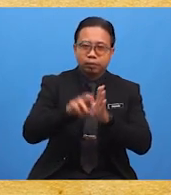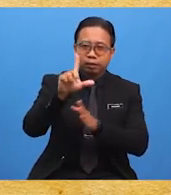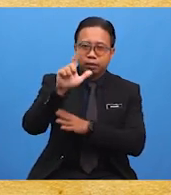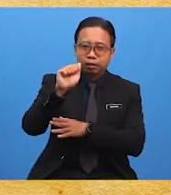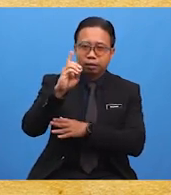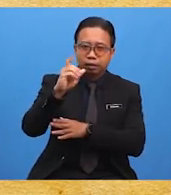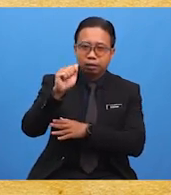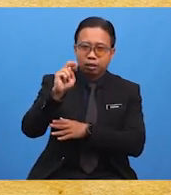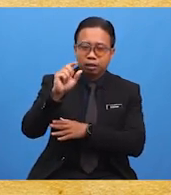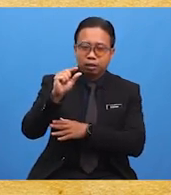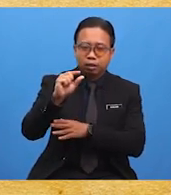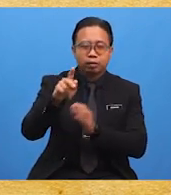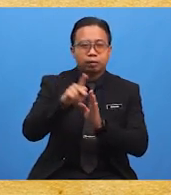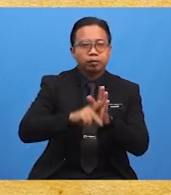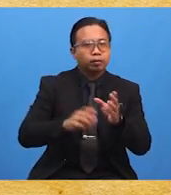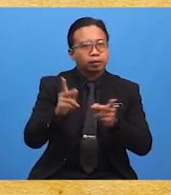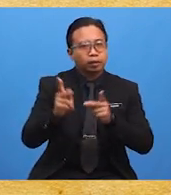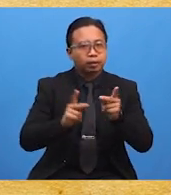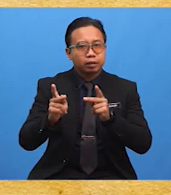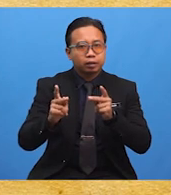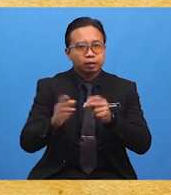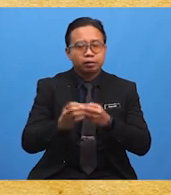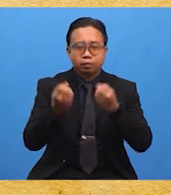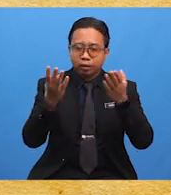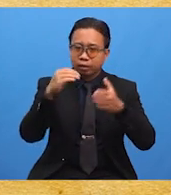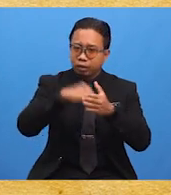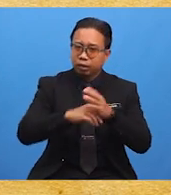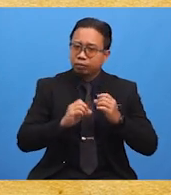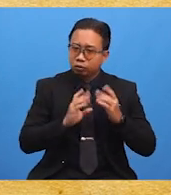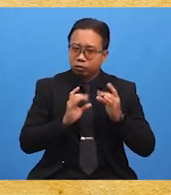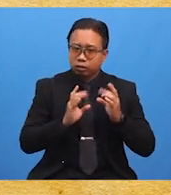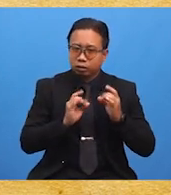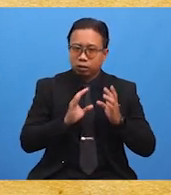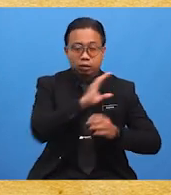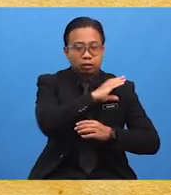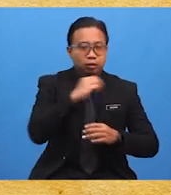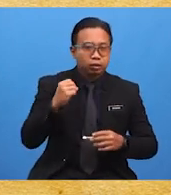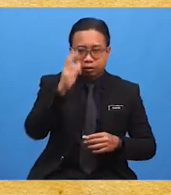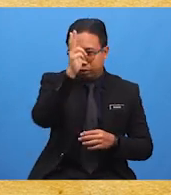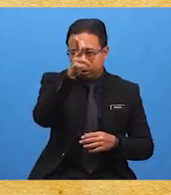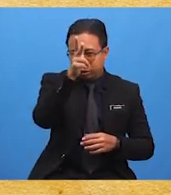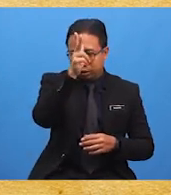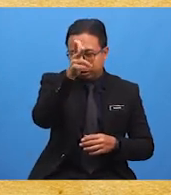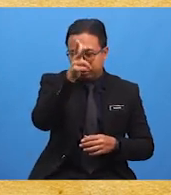pengangkutan dan pelbagai pekerjaan dalam sektor swasta dan kerajaan.